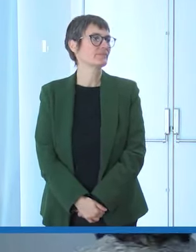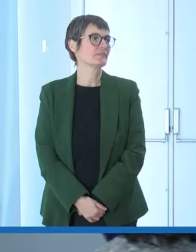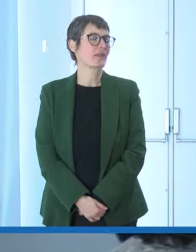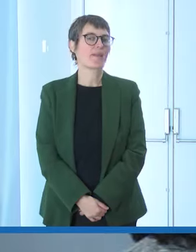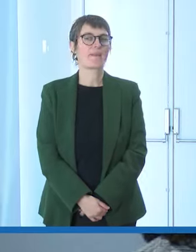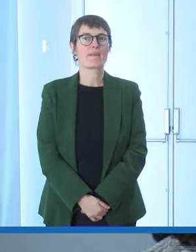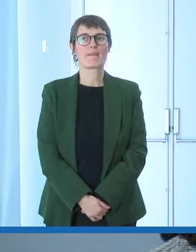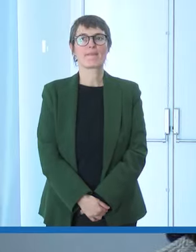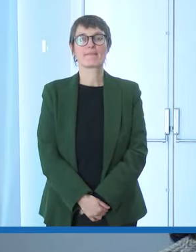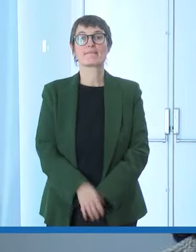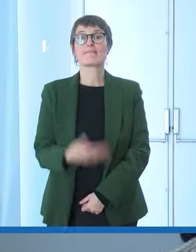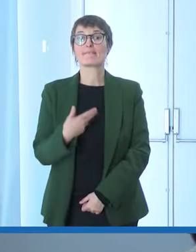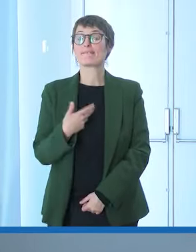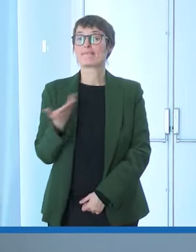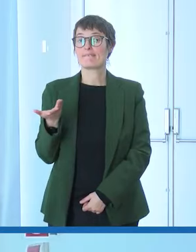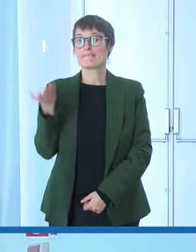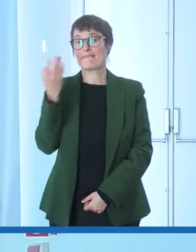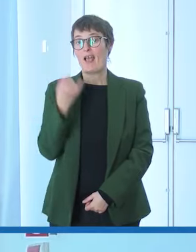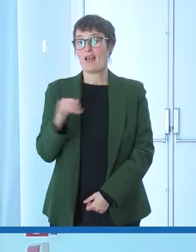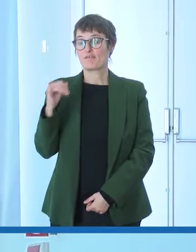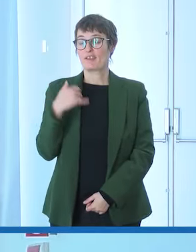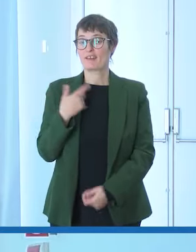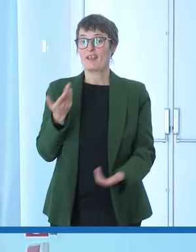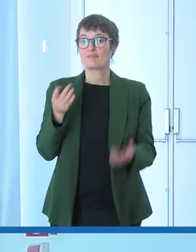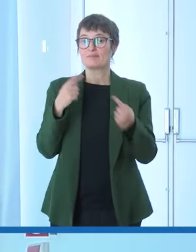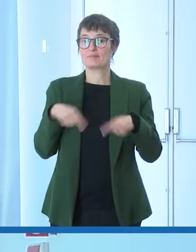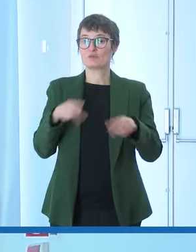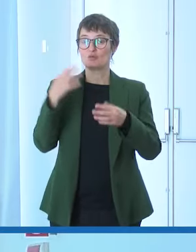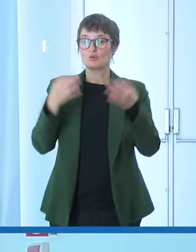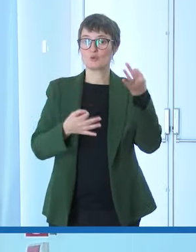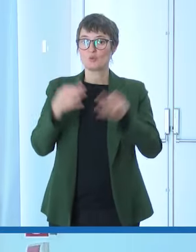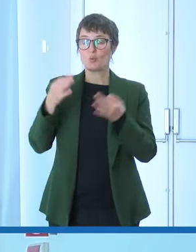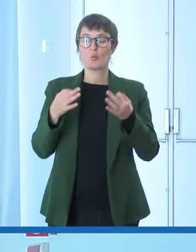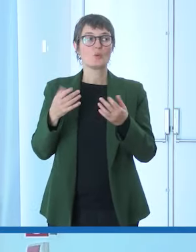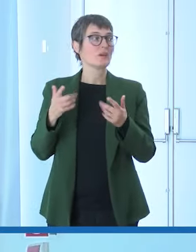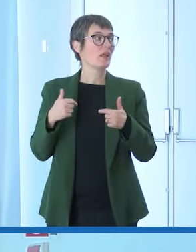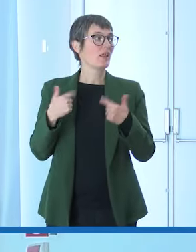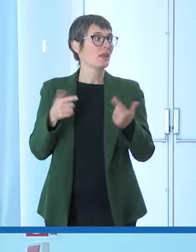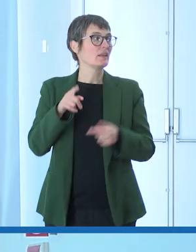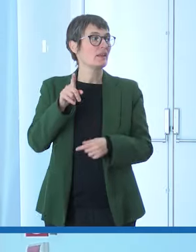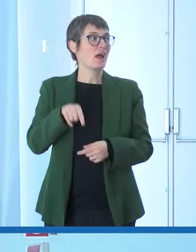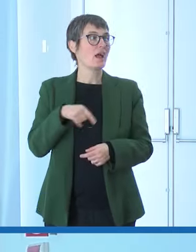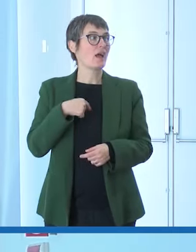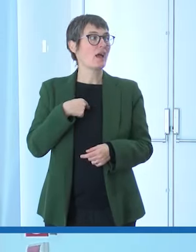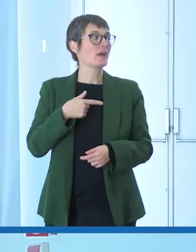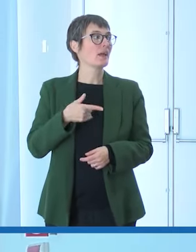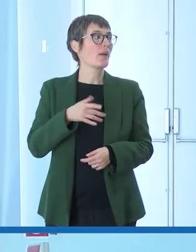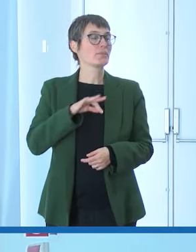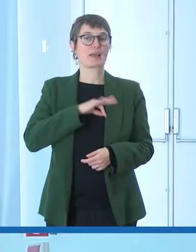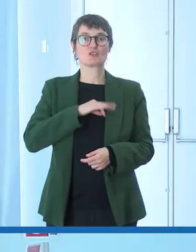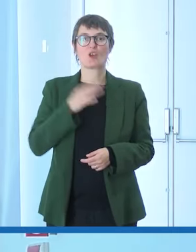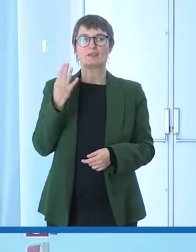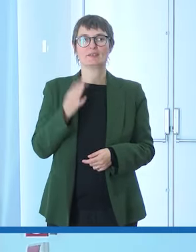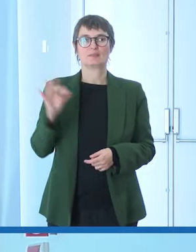e infine la giuria ha anche conferito una menzione d'onore una menzione